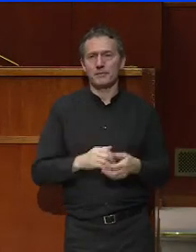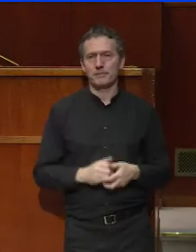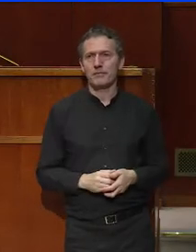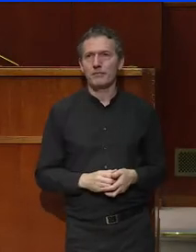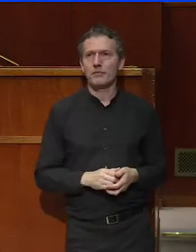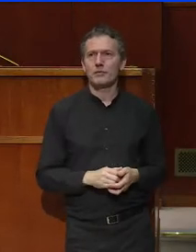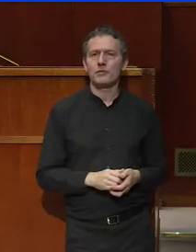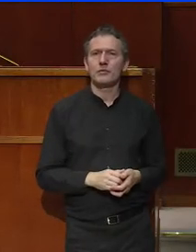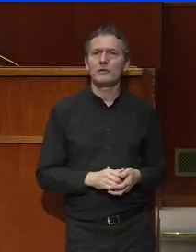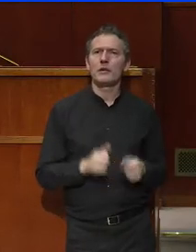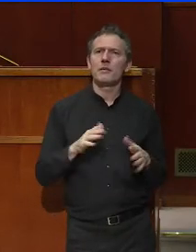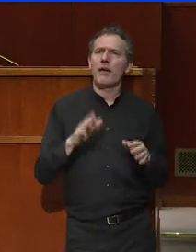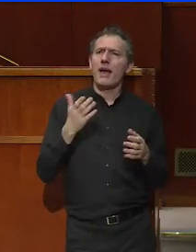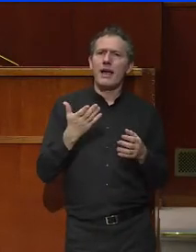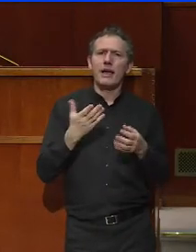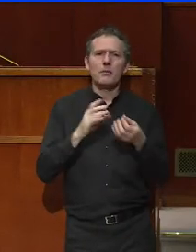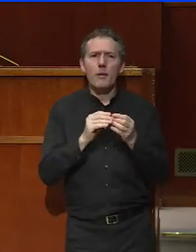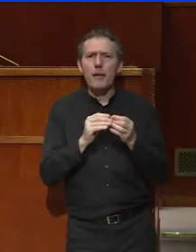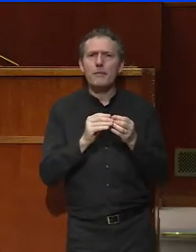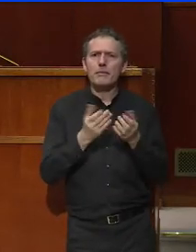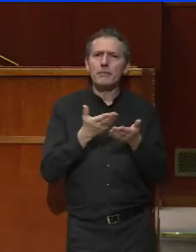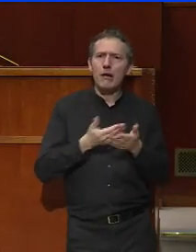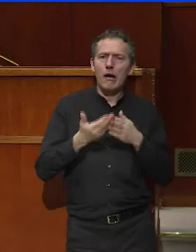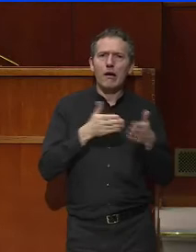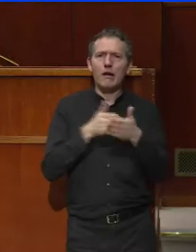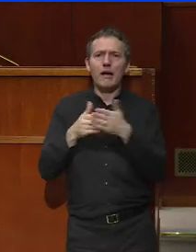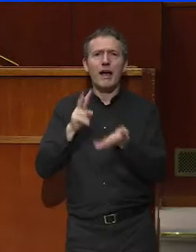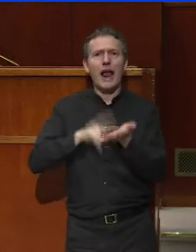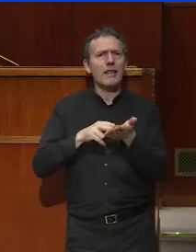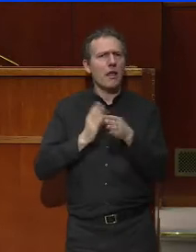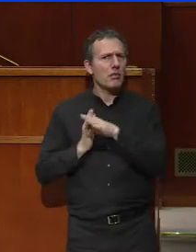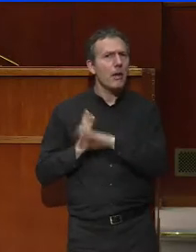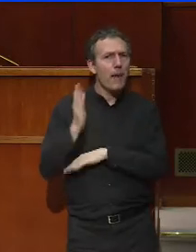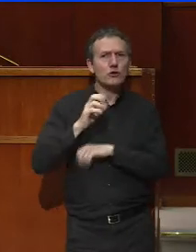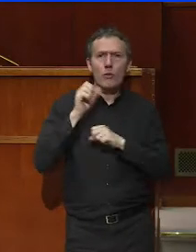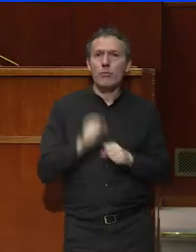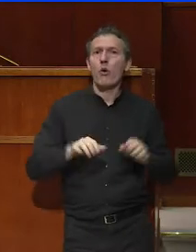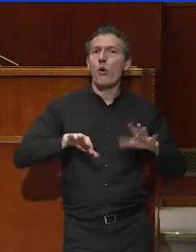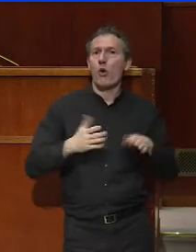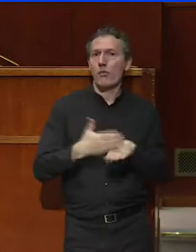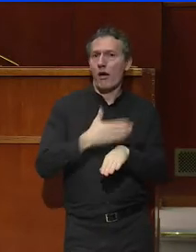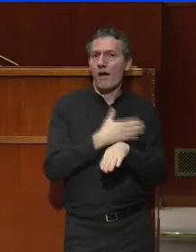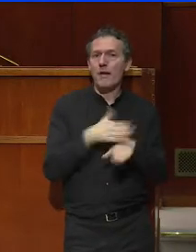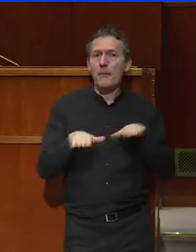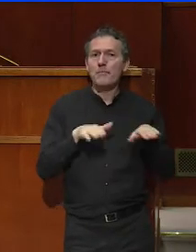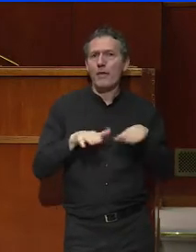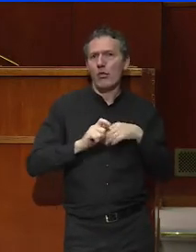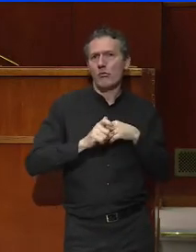Mais on peut dépasser ces terrifiants pépins de la réalité en respectant une bonne méthode.